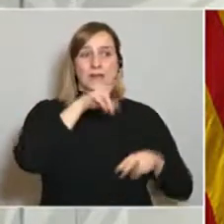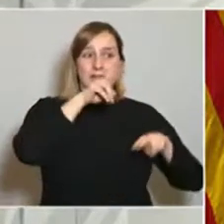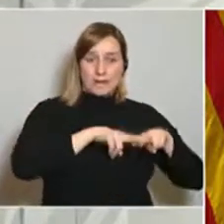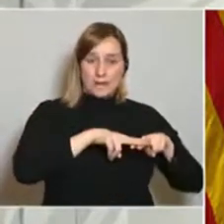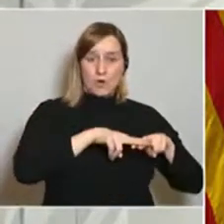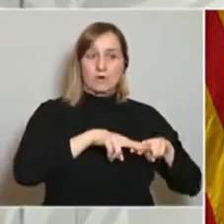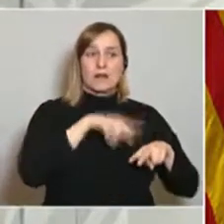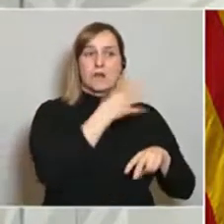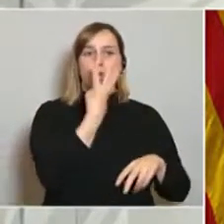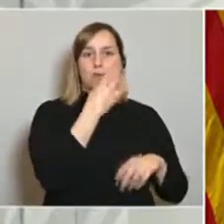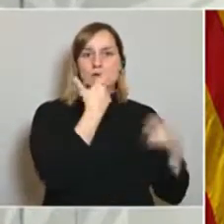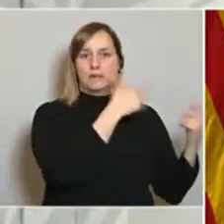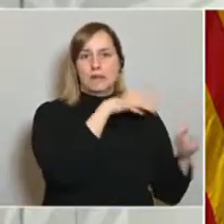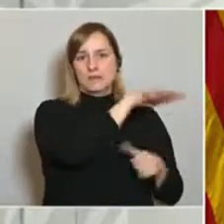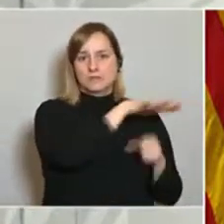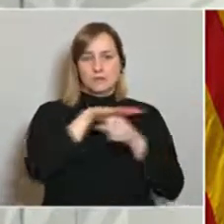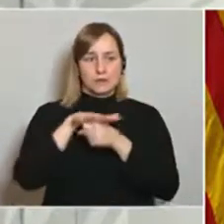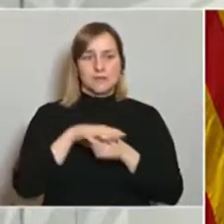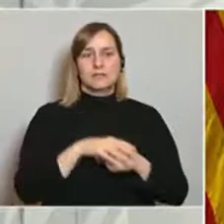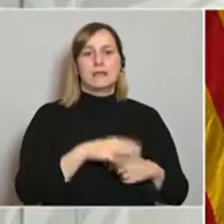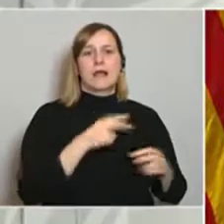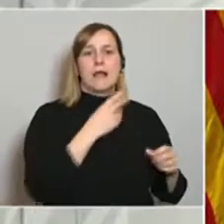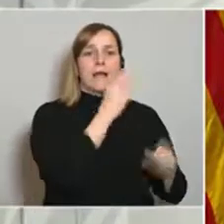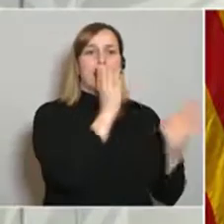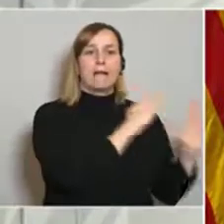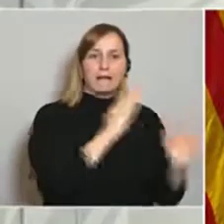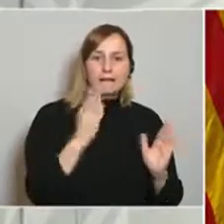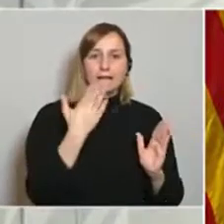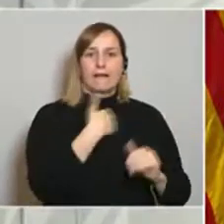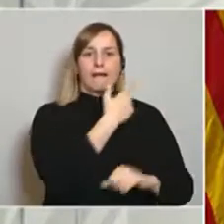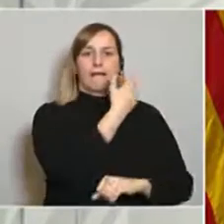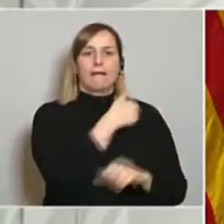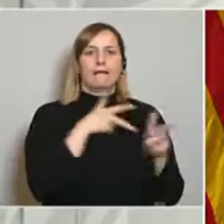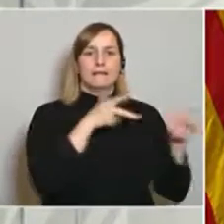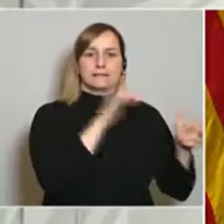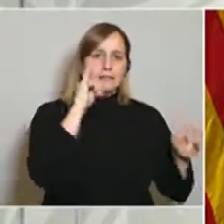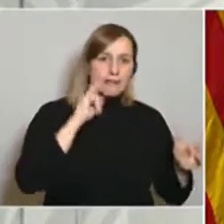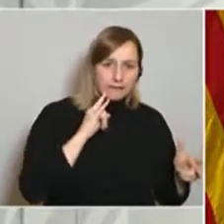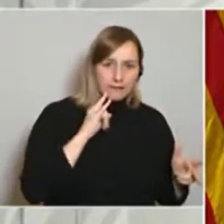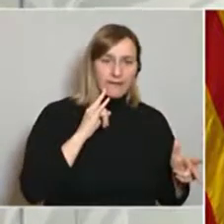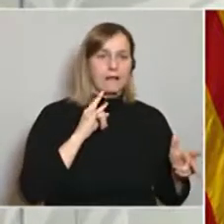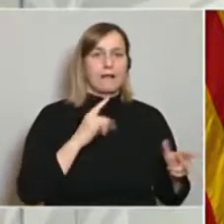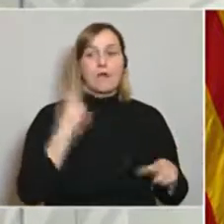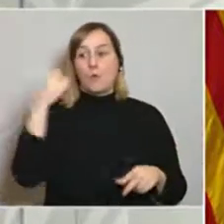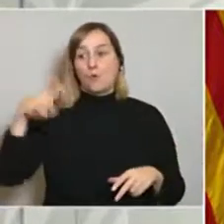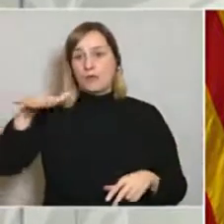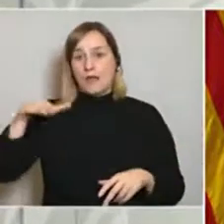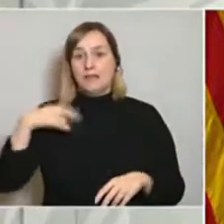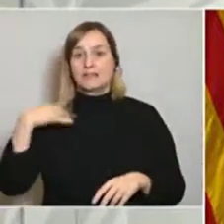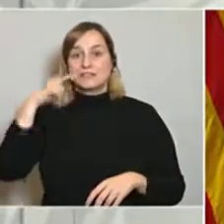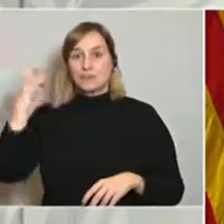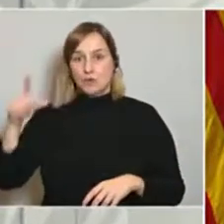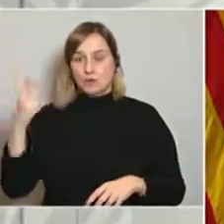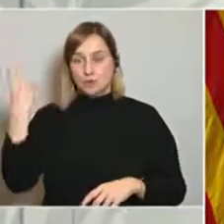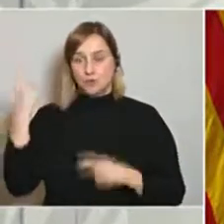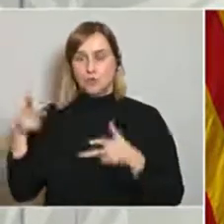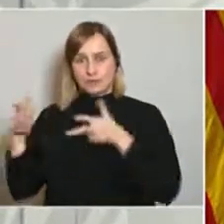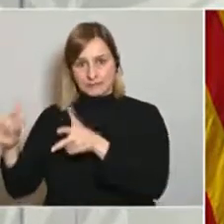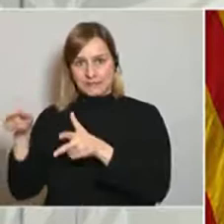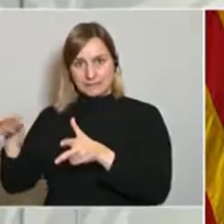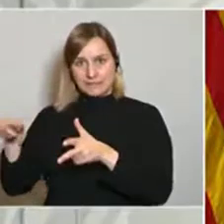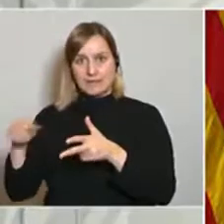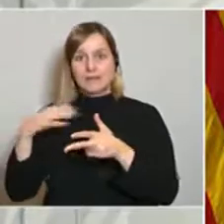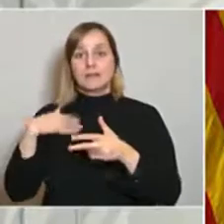de l'Ebre, amb clíniques, residències, antigues residències i hotels, un espai a Girona, que és una residència, i 6